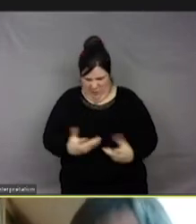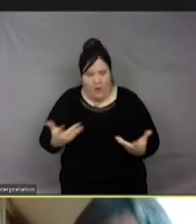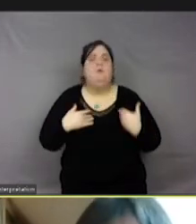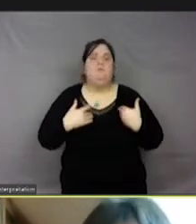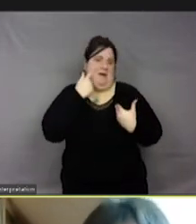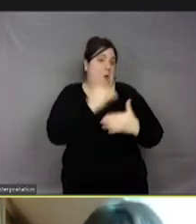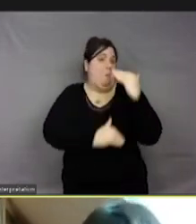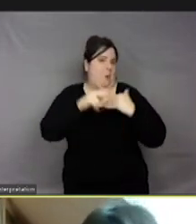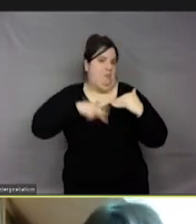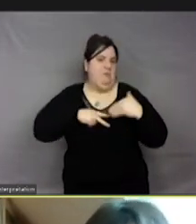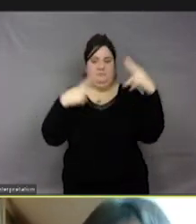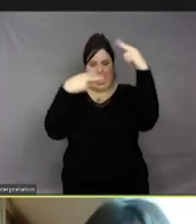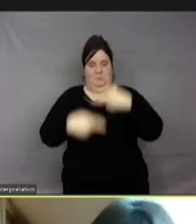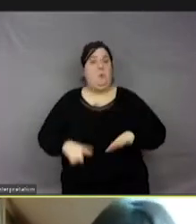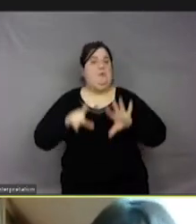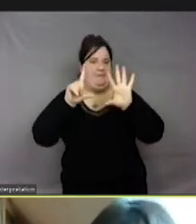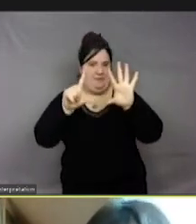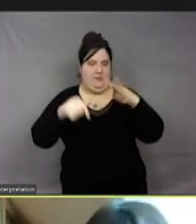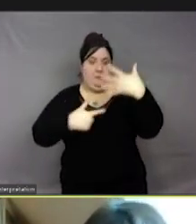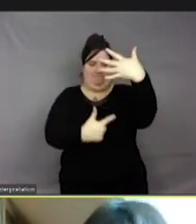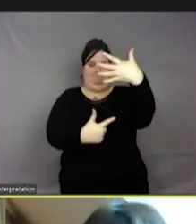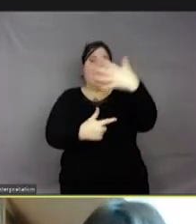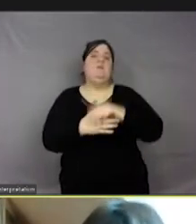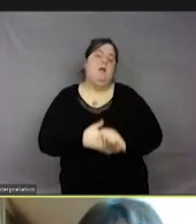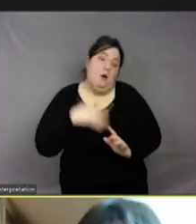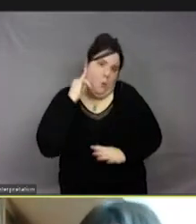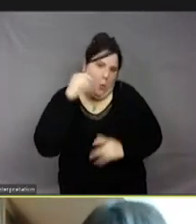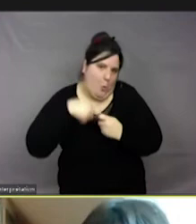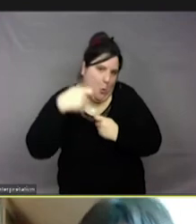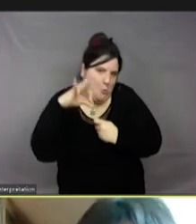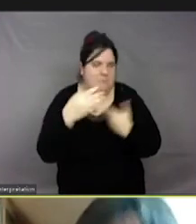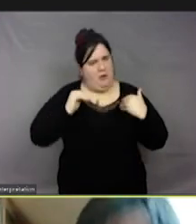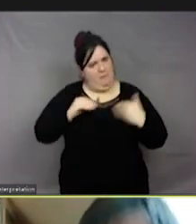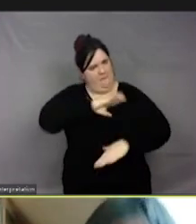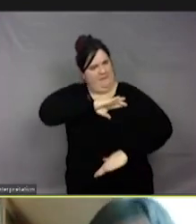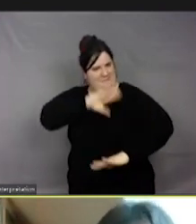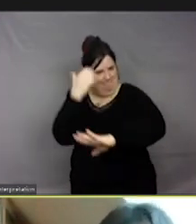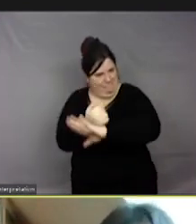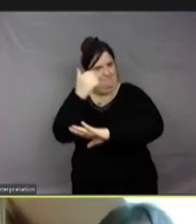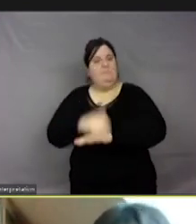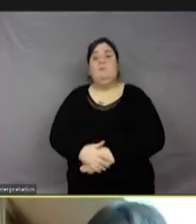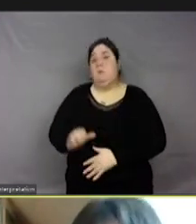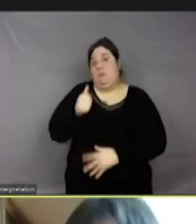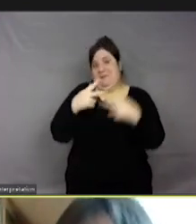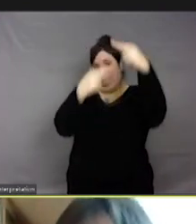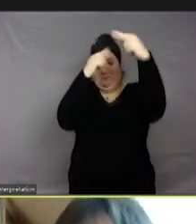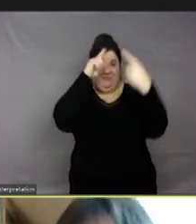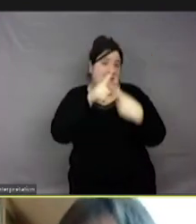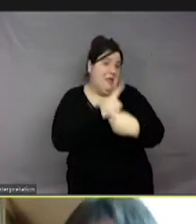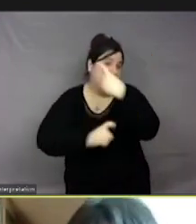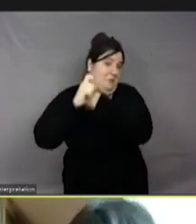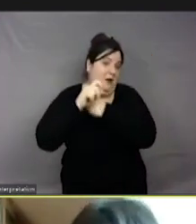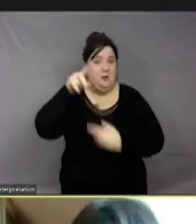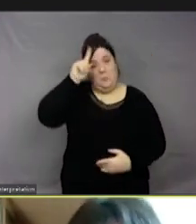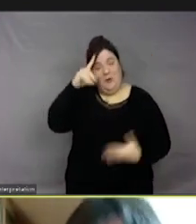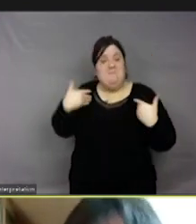partie, c'est un petit peu long, je vais essayer de respecter le temps malgré tout. On va rentrer dans l'histoire, parce que j'ai une formation en linguistique